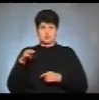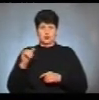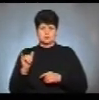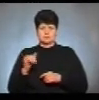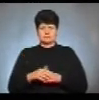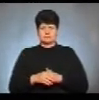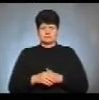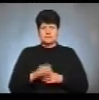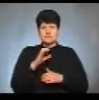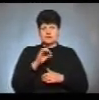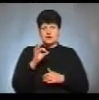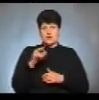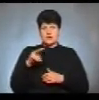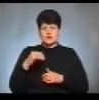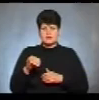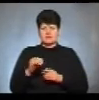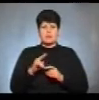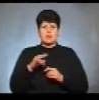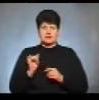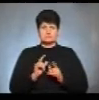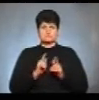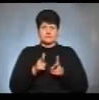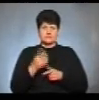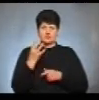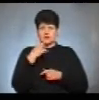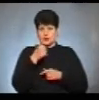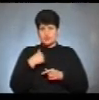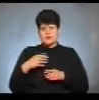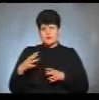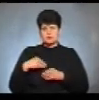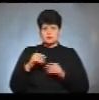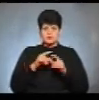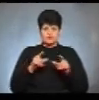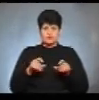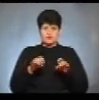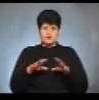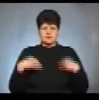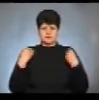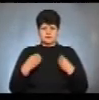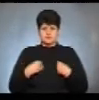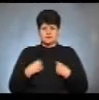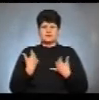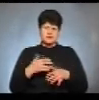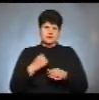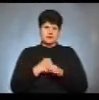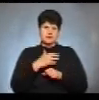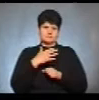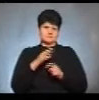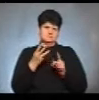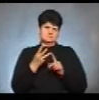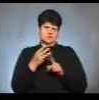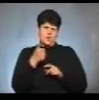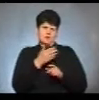Софія Олійник у пласті чотири роки. Я зі своєю школою вирішила надягнути однострою. Ми вже так робимо десь третій рік